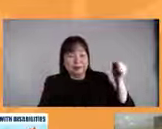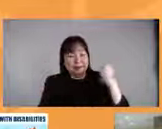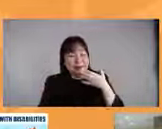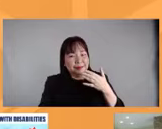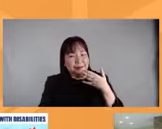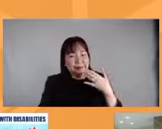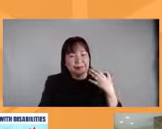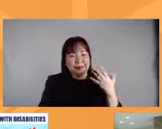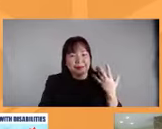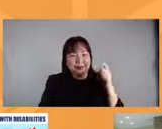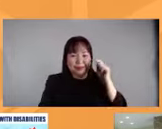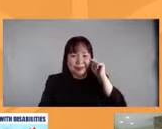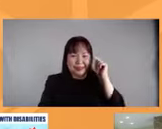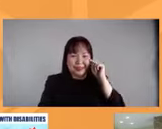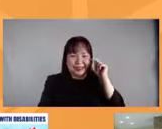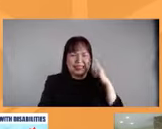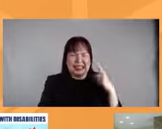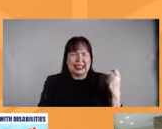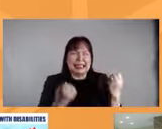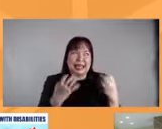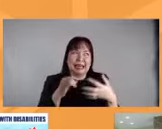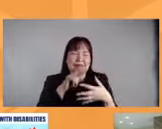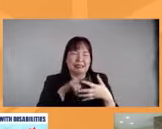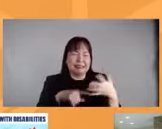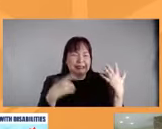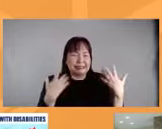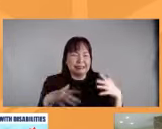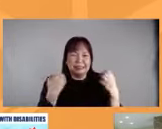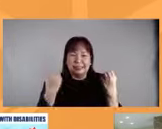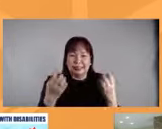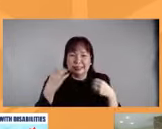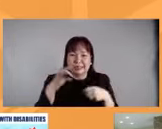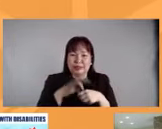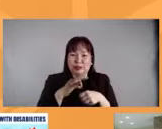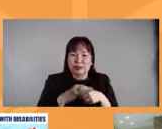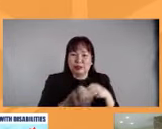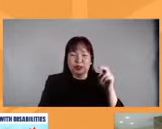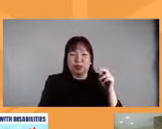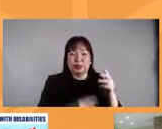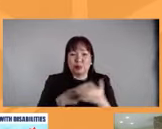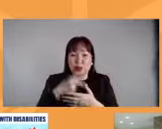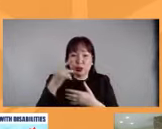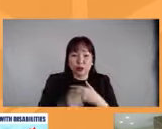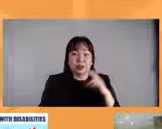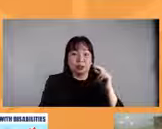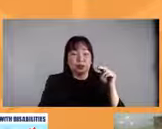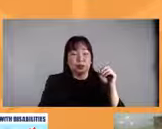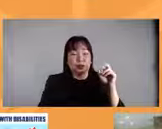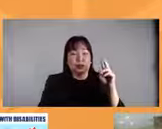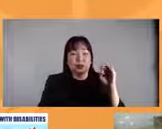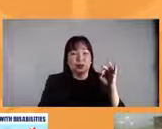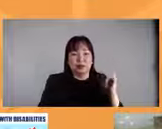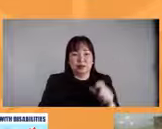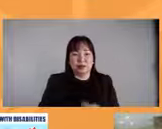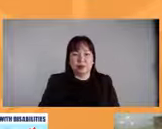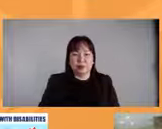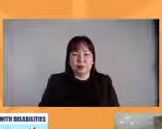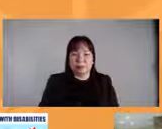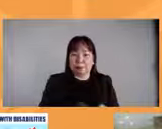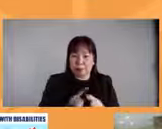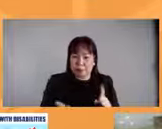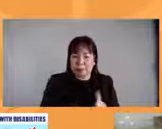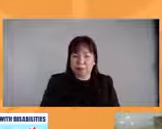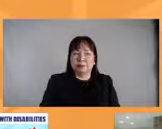Medyo, medyo marami ang mga programa at proyekto ng Norfield Foundation. Pero,